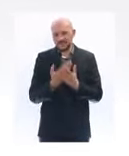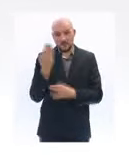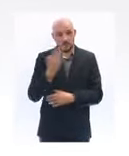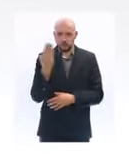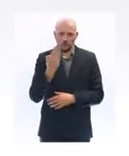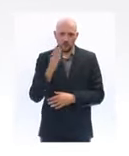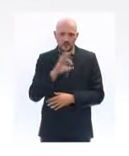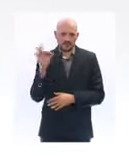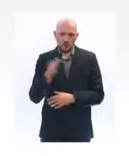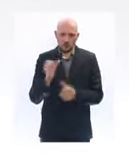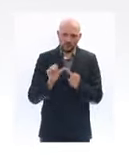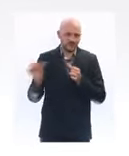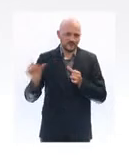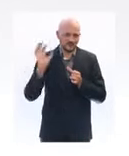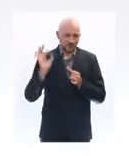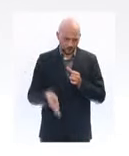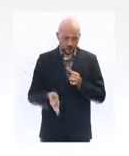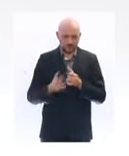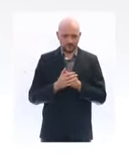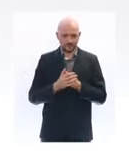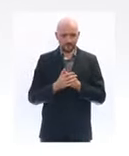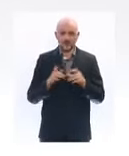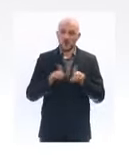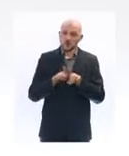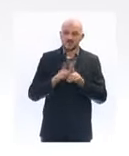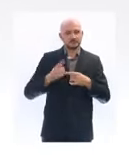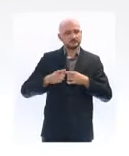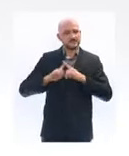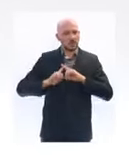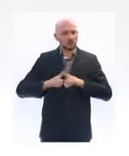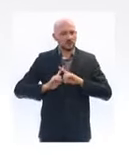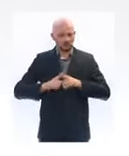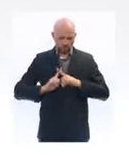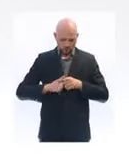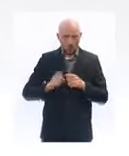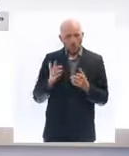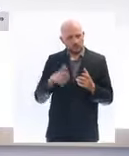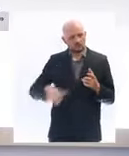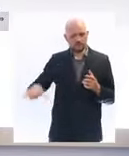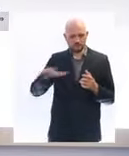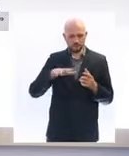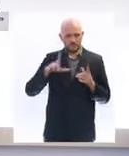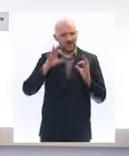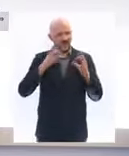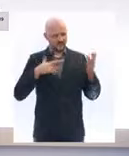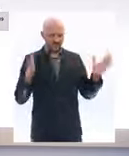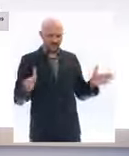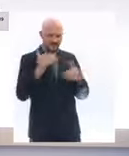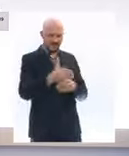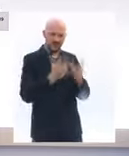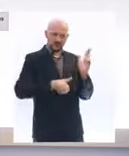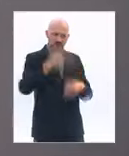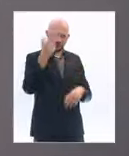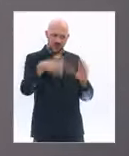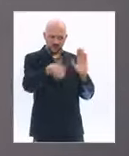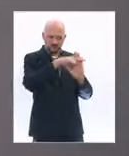Et par ailleurs, c'est distinct des négociations que les partenaires sociaux ont engagées pour définir un cadre national sur le télétravail